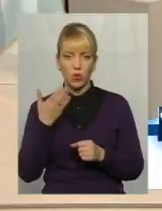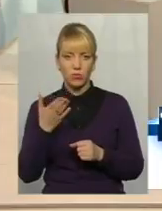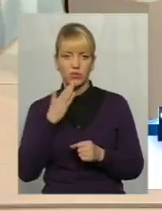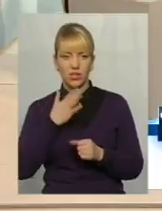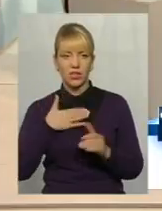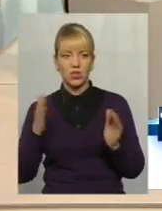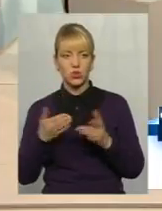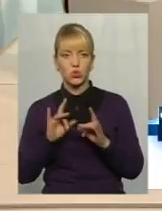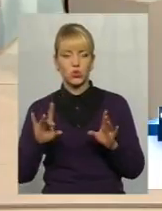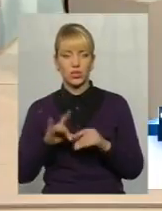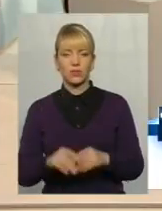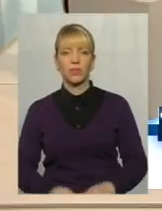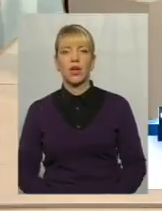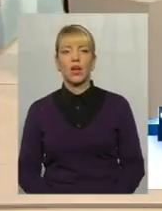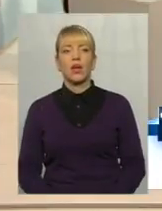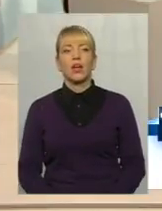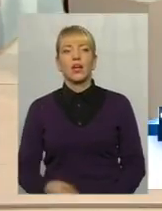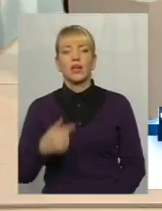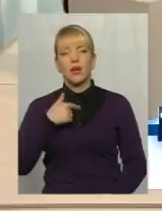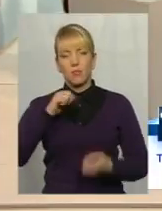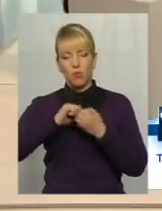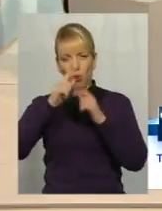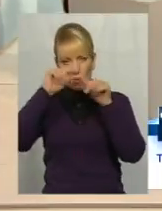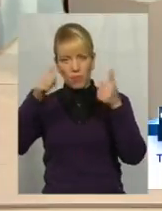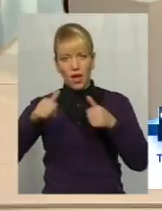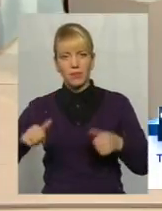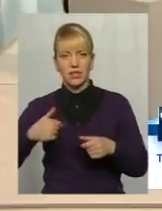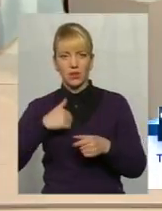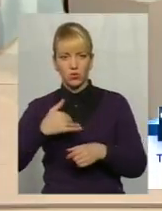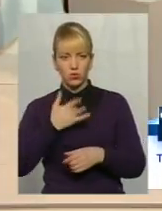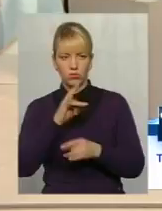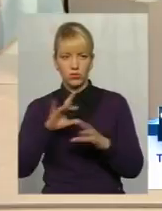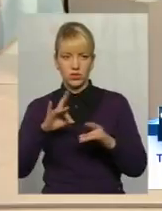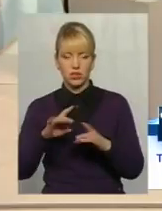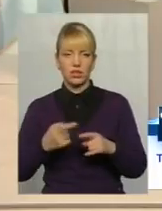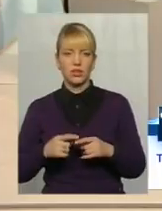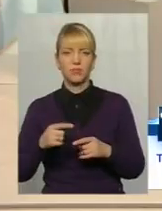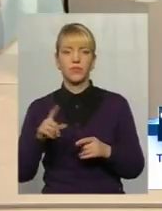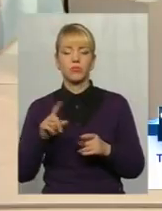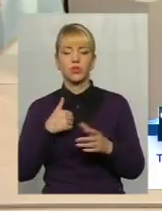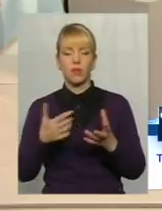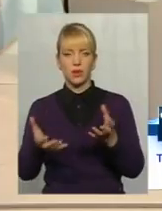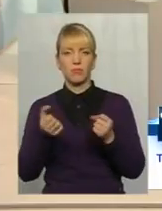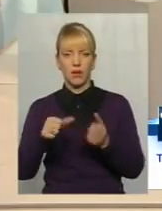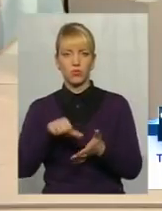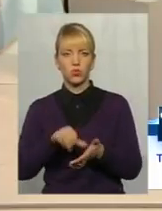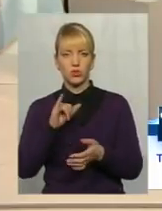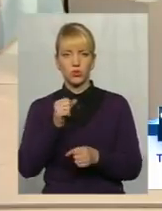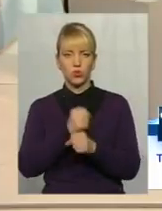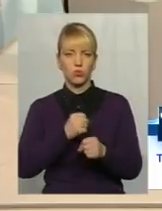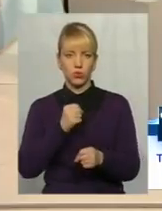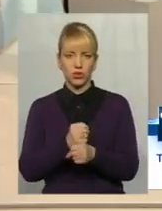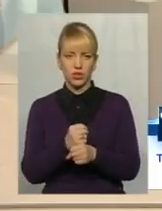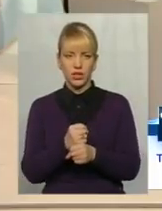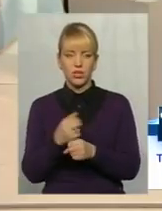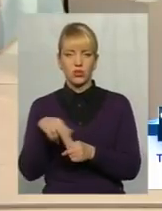по пам'ятник, тому що саме відділ охорони пам'яток історії та культури у Хмельницькій області приймав безпосередньо участь в роботі